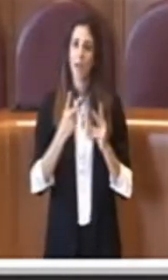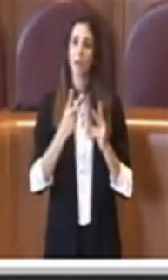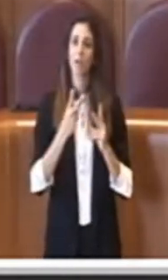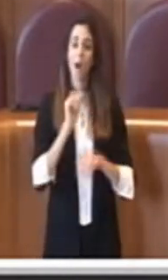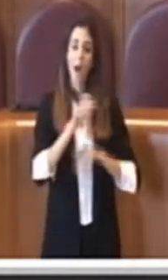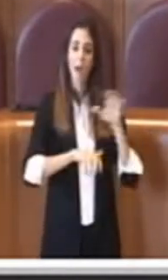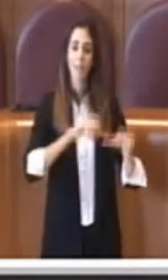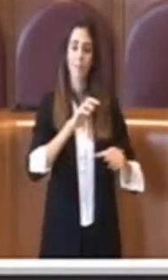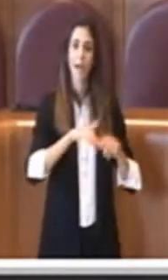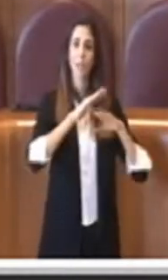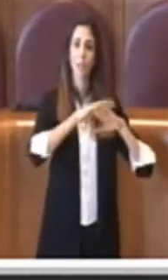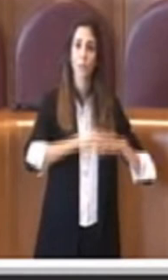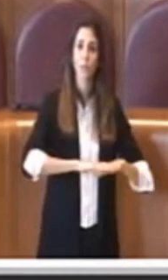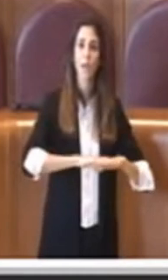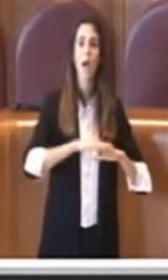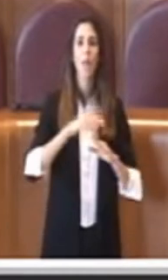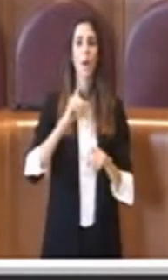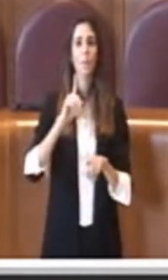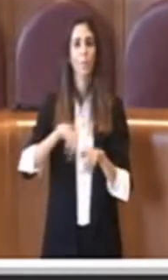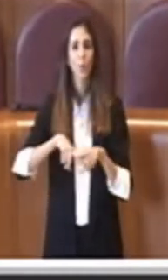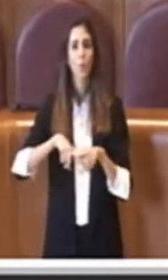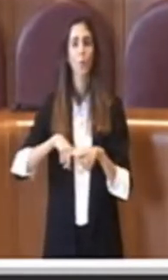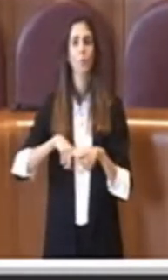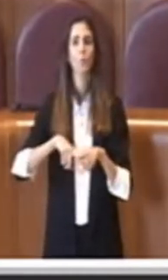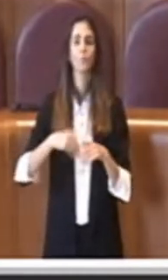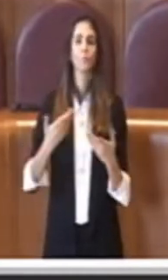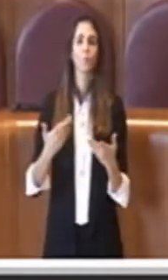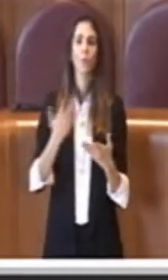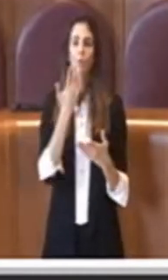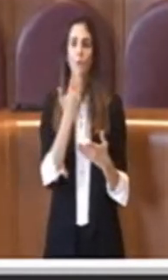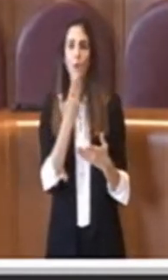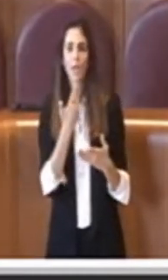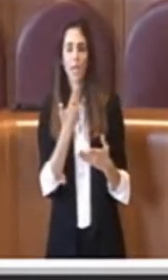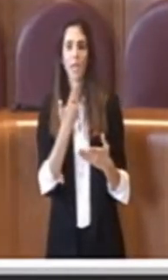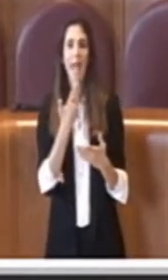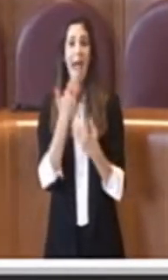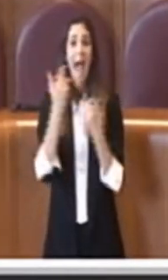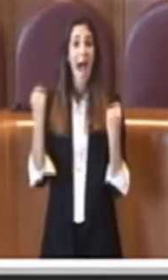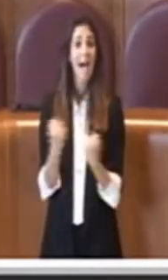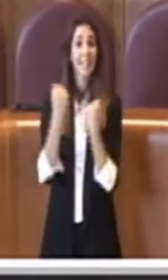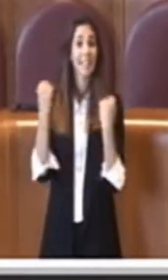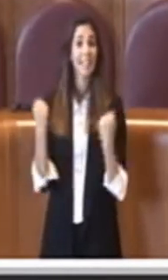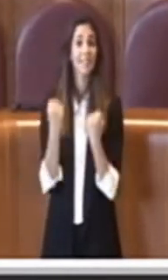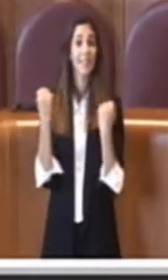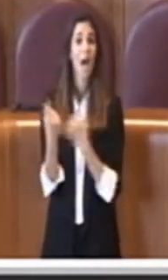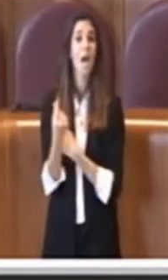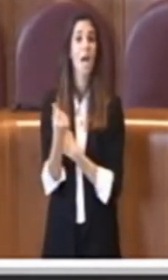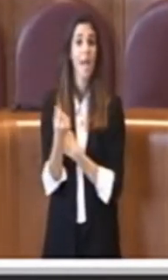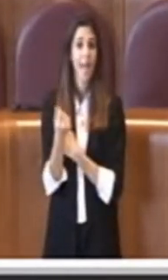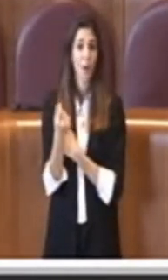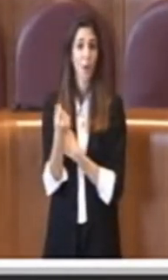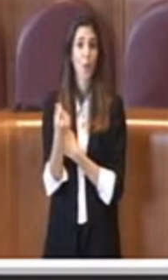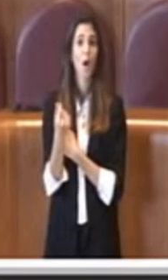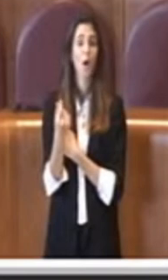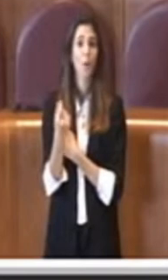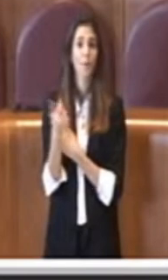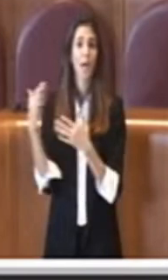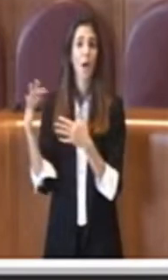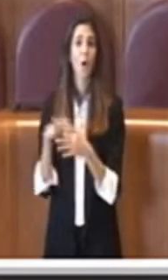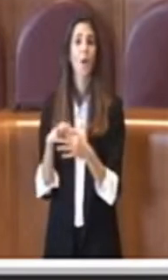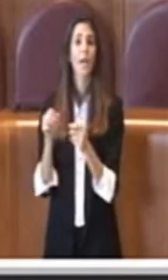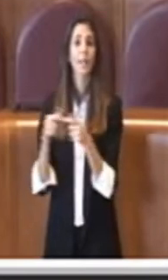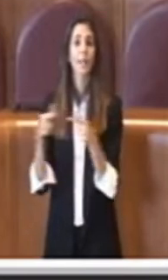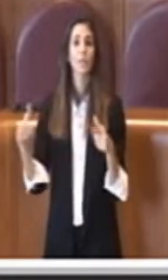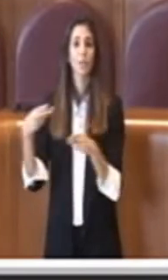per tutelare un'attività economica della nostra